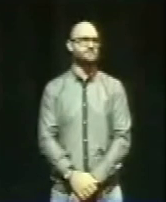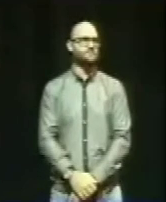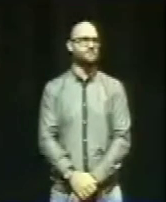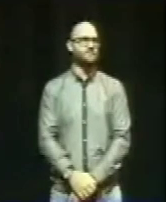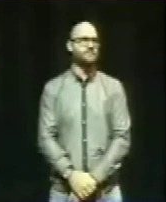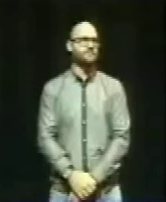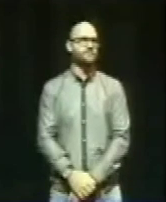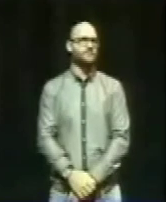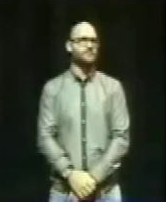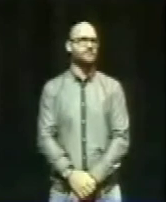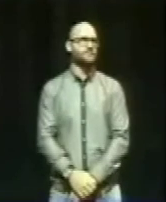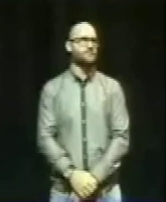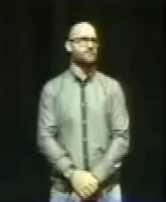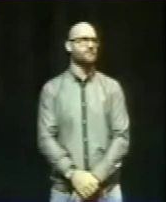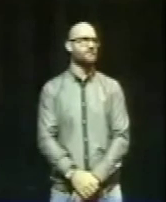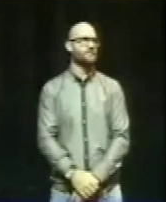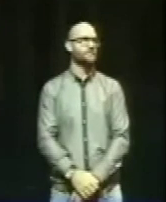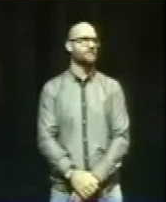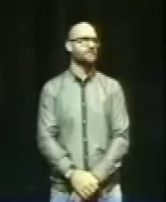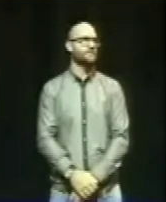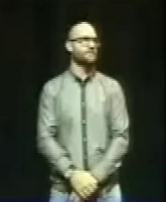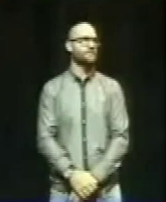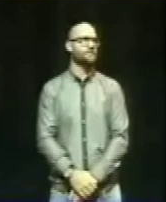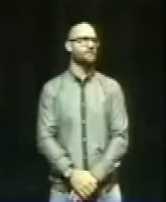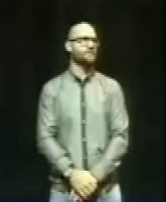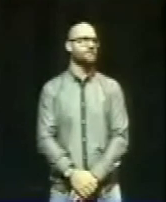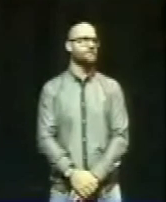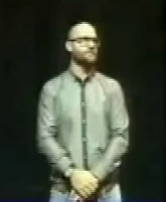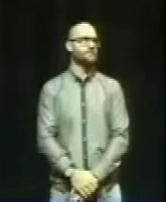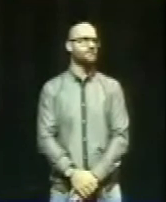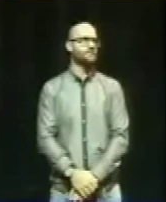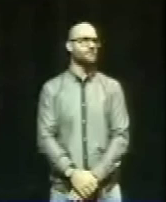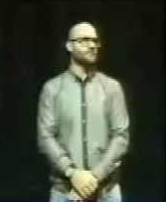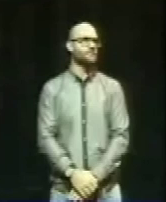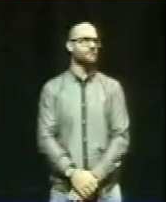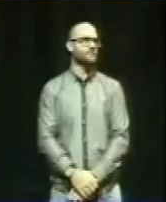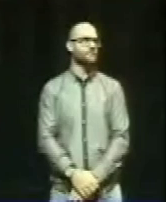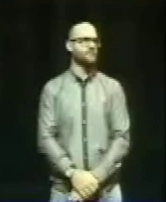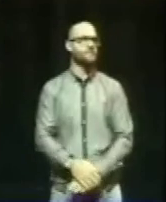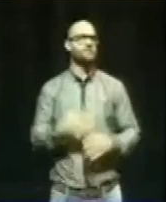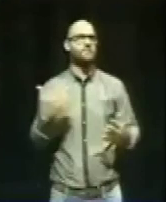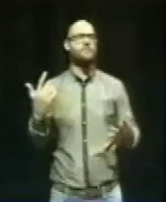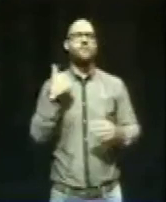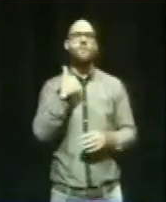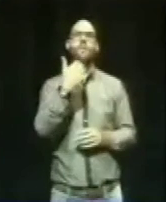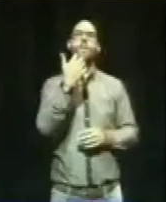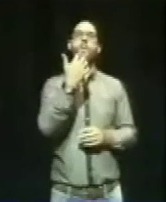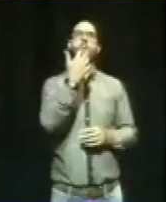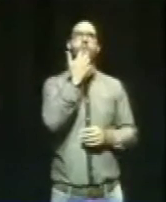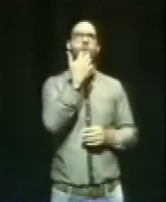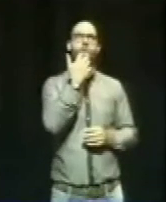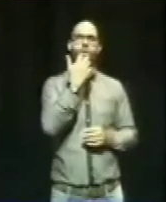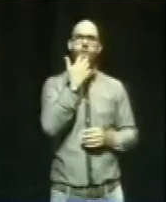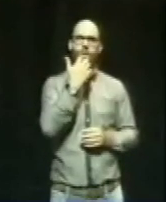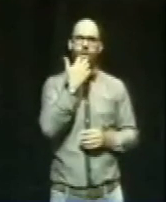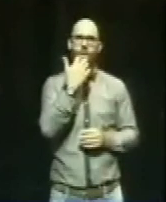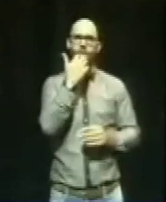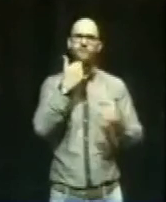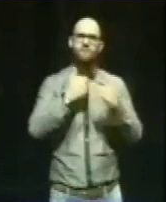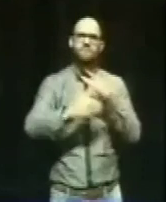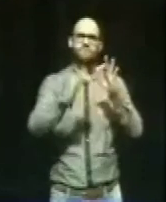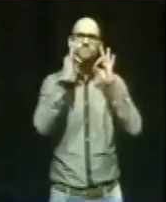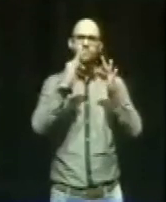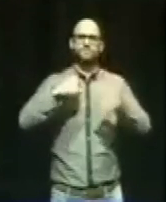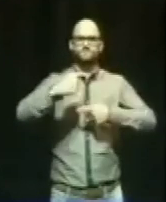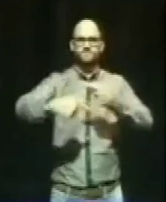Wir hatten letzten Montag in Hannover einen grandiosen Wahlkampfauftakt. Und alle KVs haben